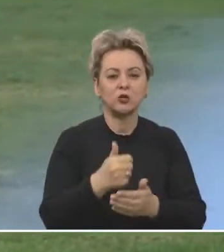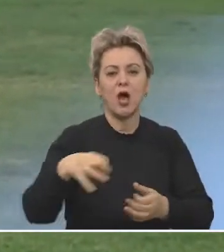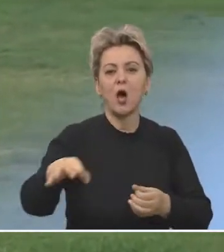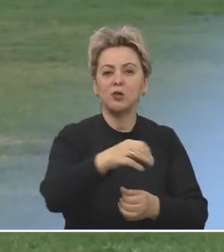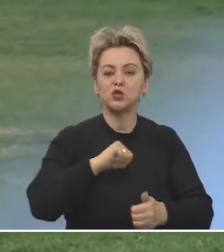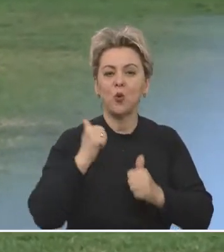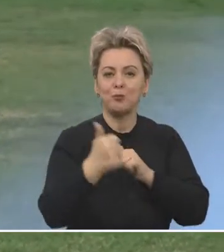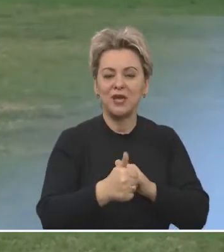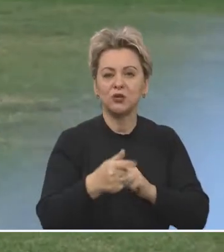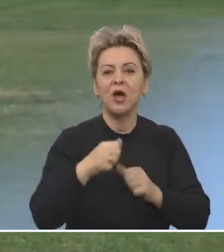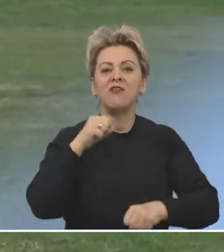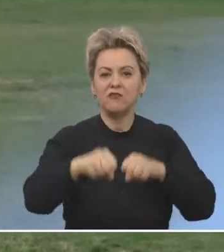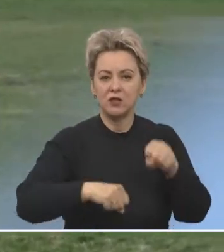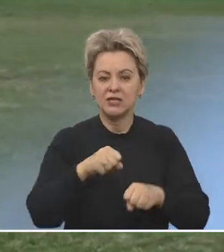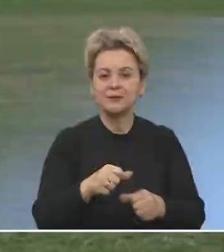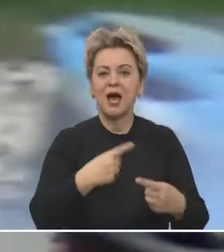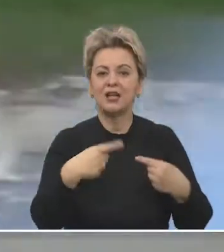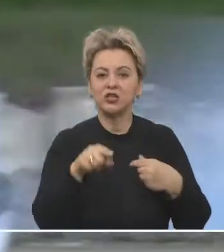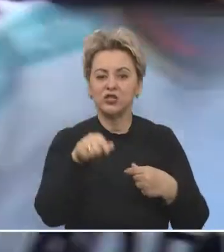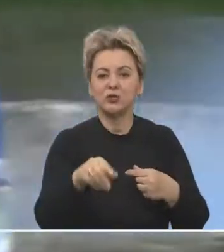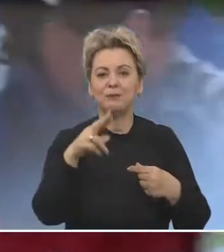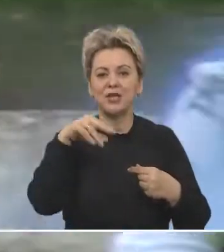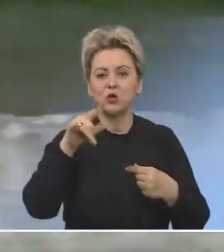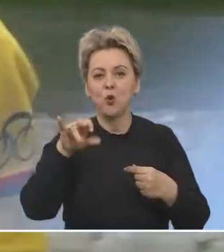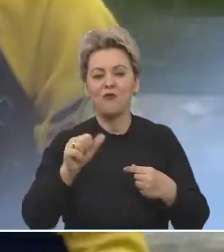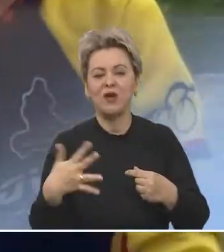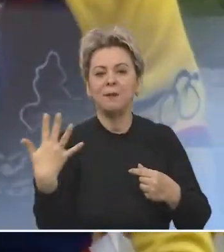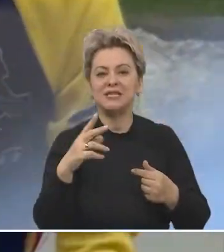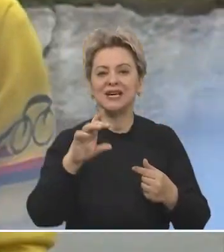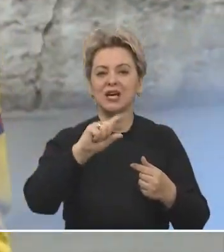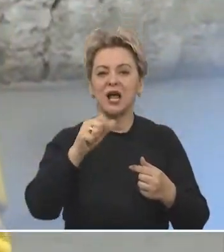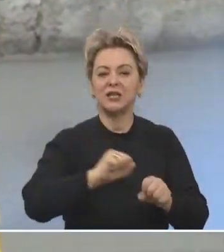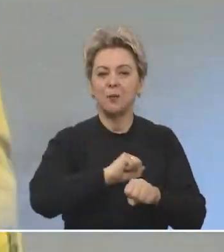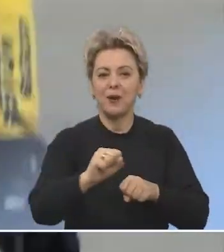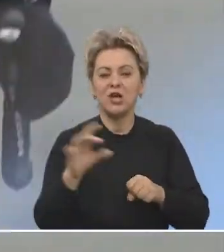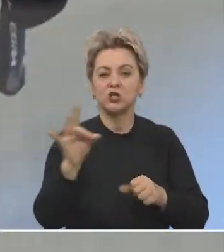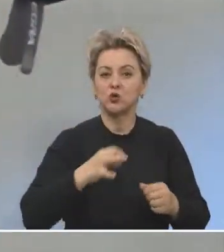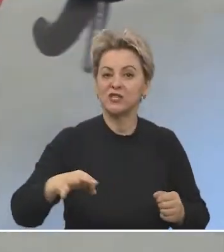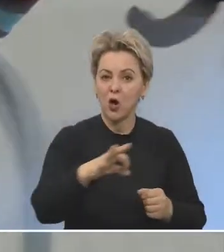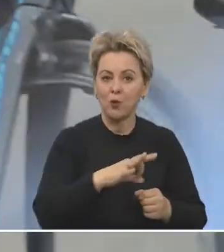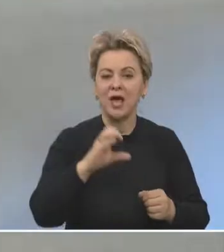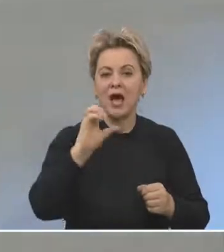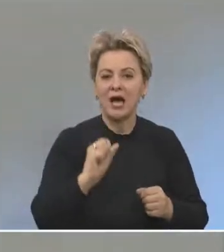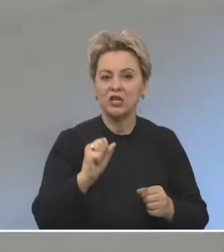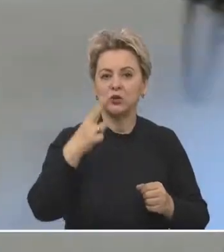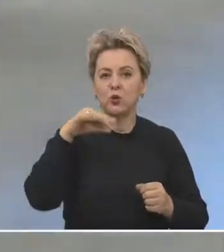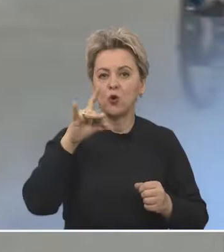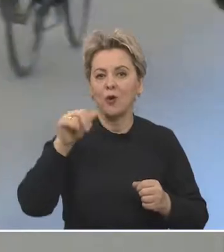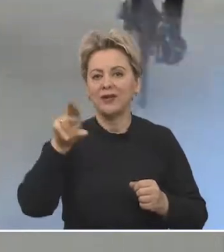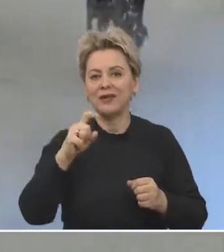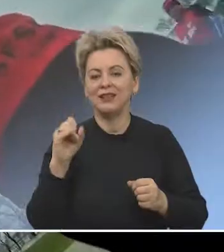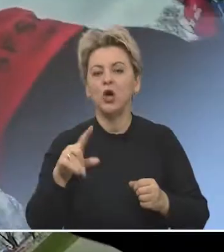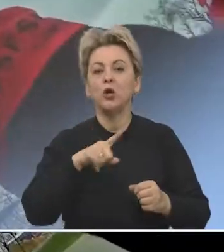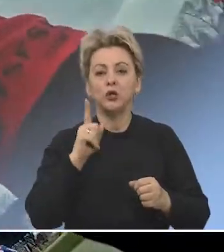заработанные на областном первенстве по маунтинбайку. Отличились Данил Петров, пятикратный победитель первенства Ростовской области, Александр